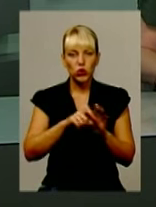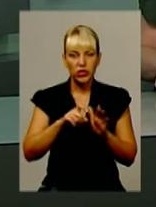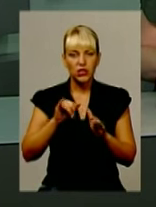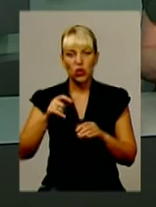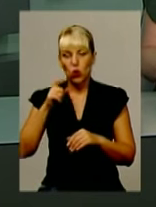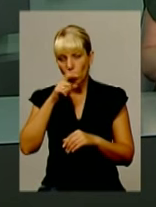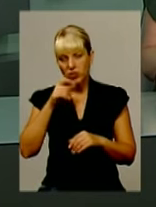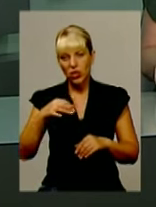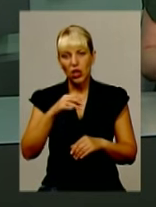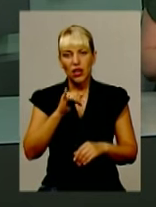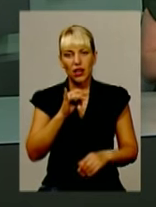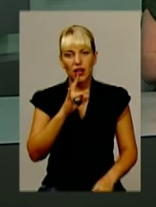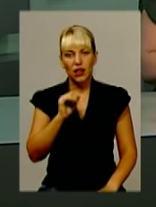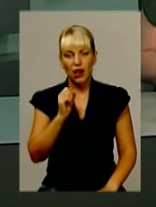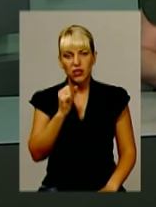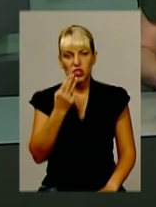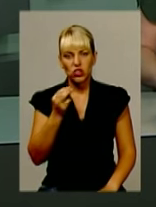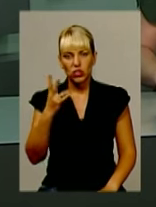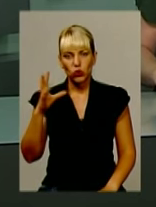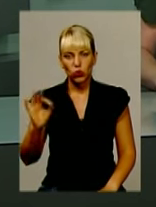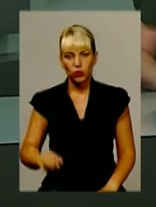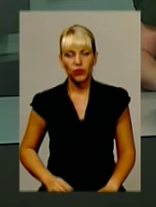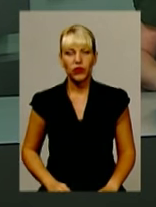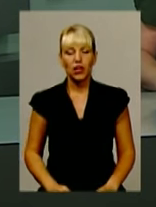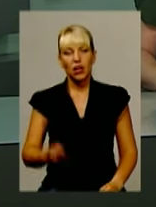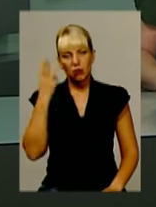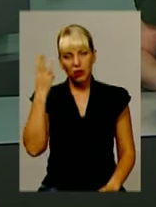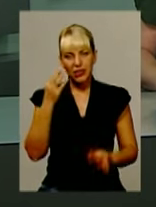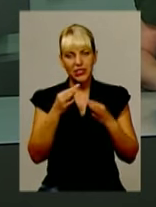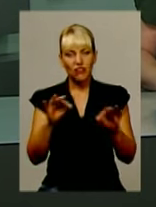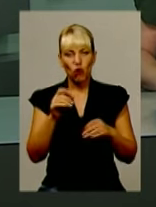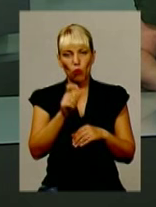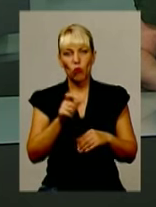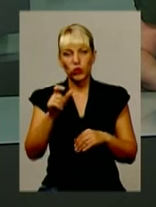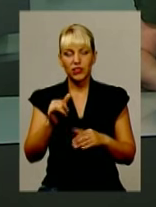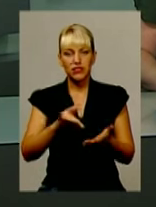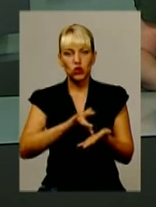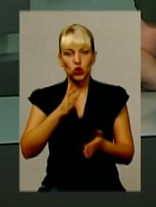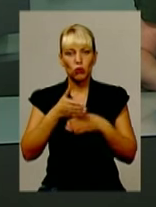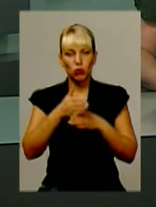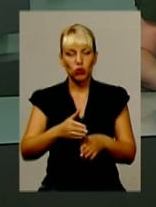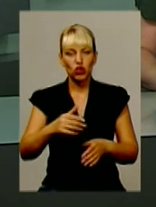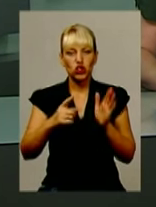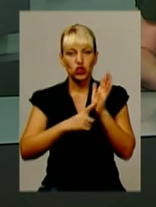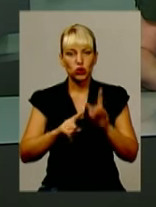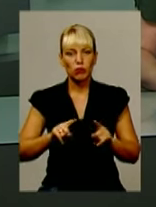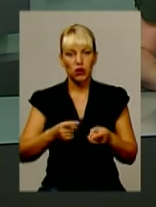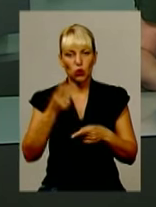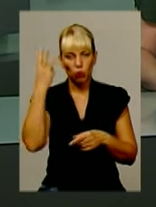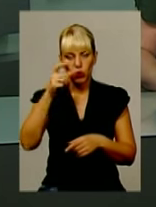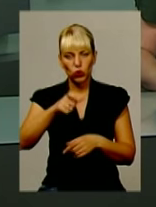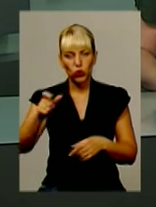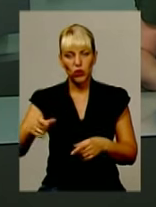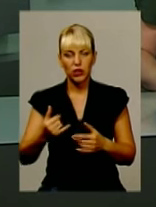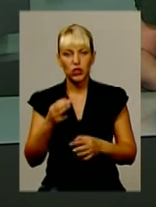областях Ірина Геращенко. Хмельницькі свободівці у столиці допомагають шістьом затриманим подолянам. Наразі суд